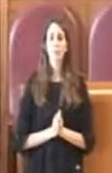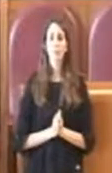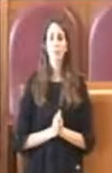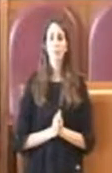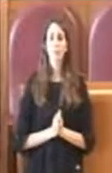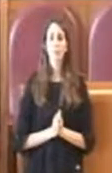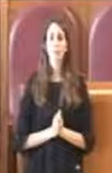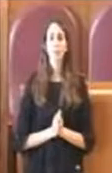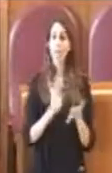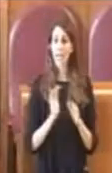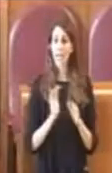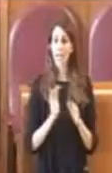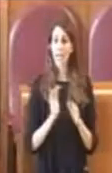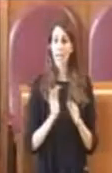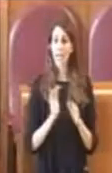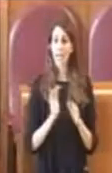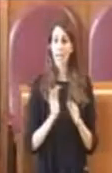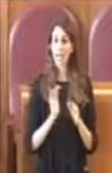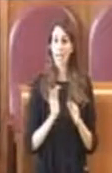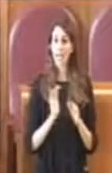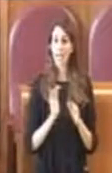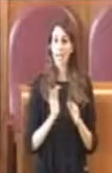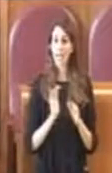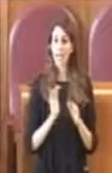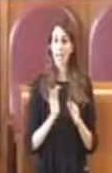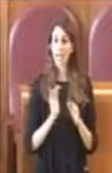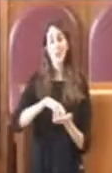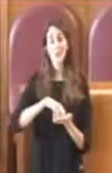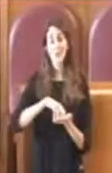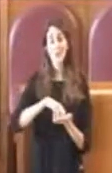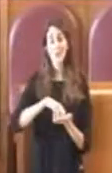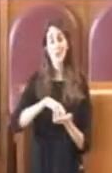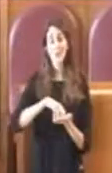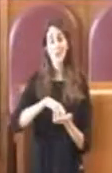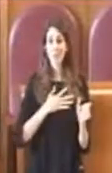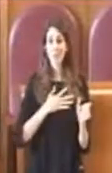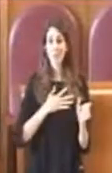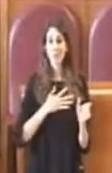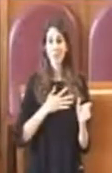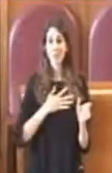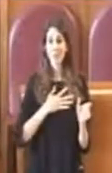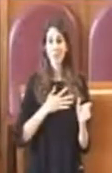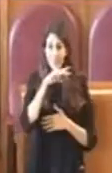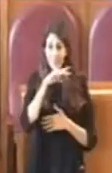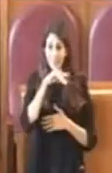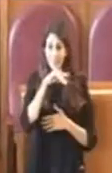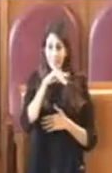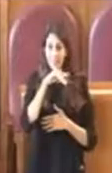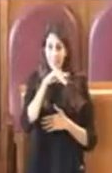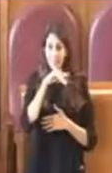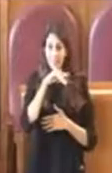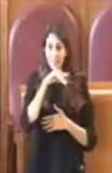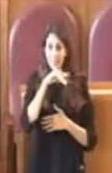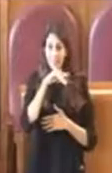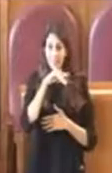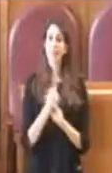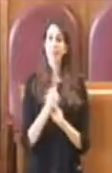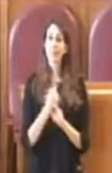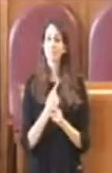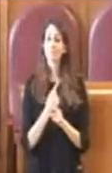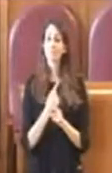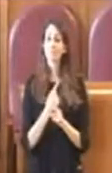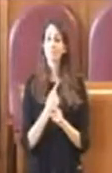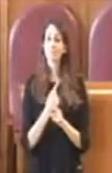delicato, come delicati sono e fragili sono gli anziani, per cui devono essere valutati tutti gli aspetti per